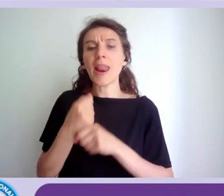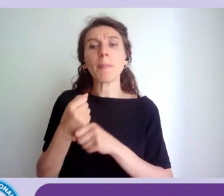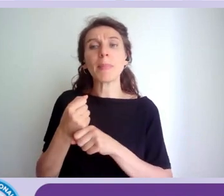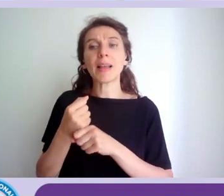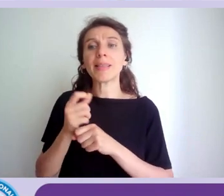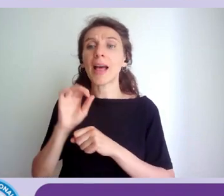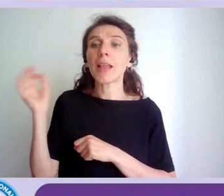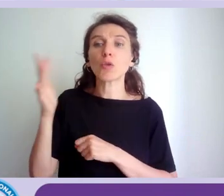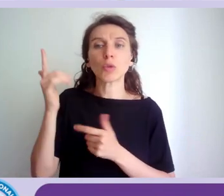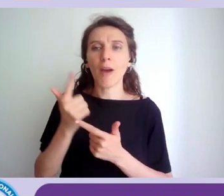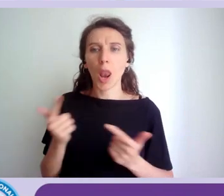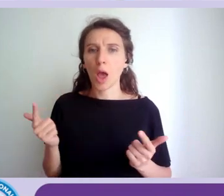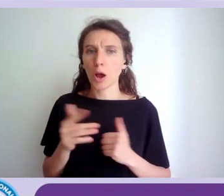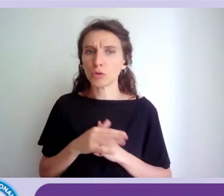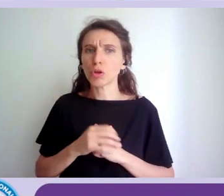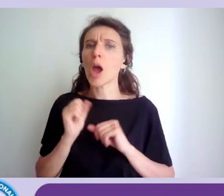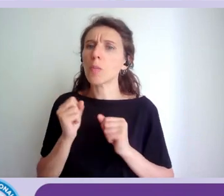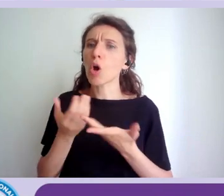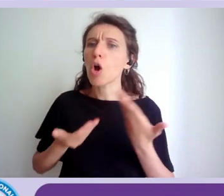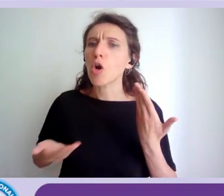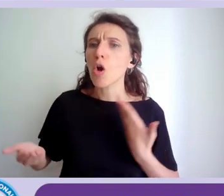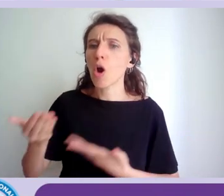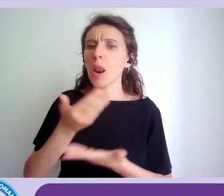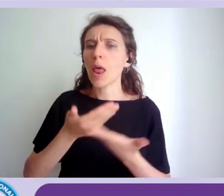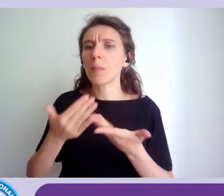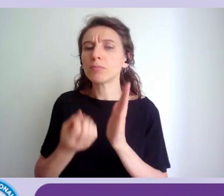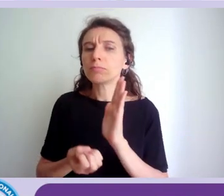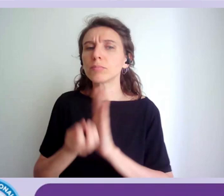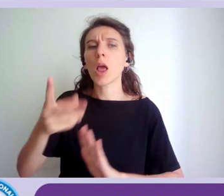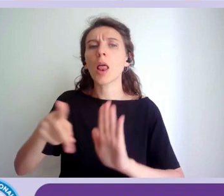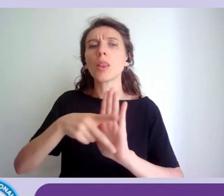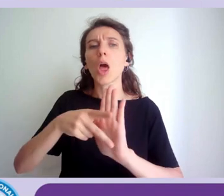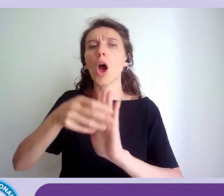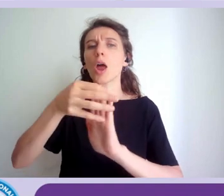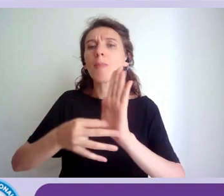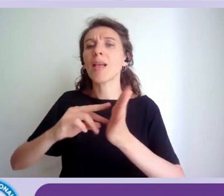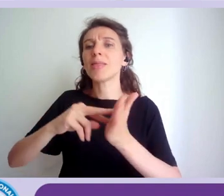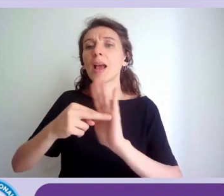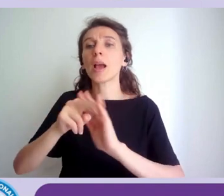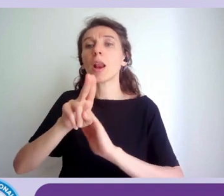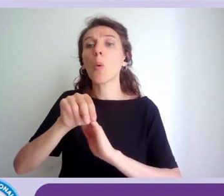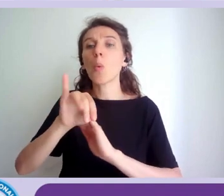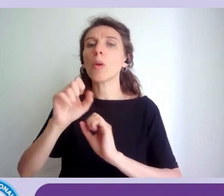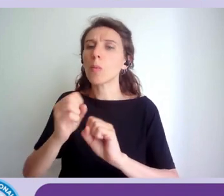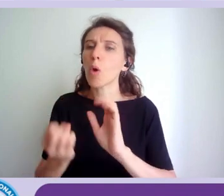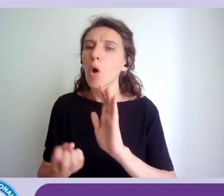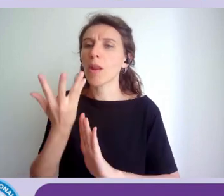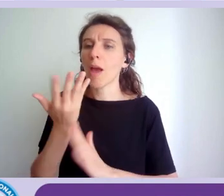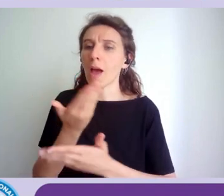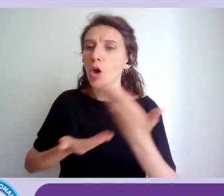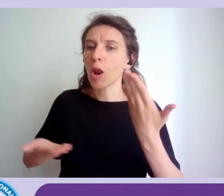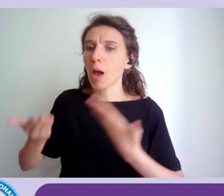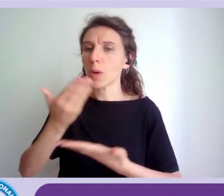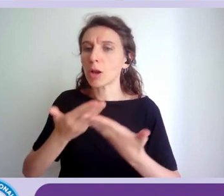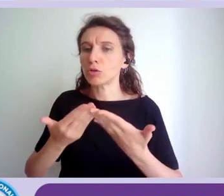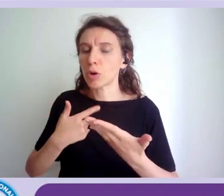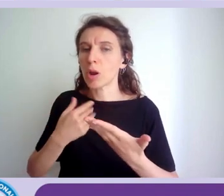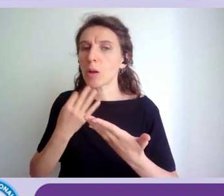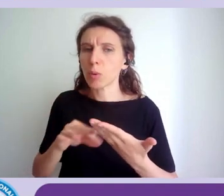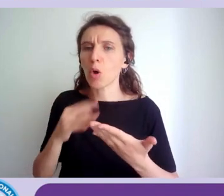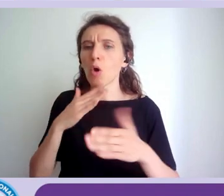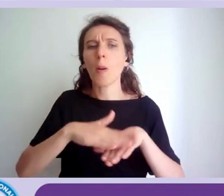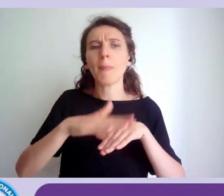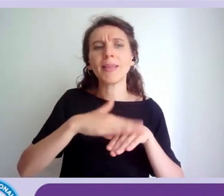e possono collaborare a creare norme tecniche uni per definire le competenze abilità e competenze